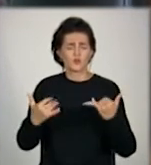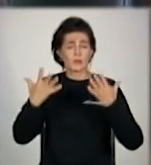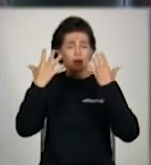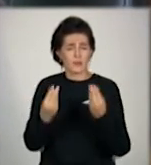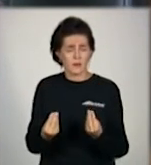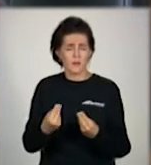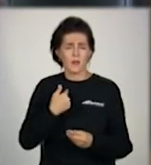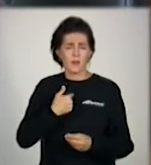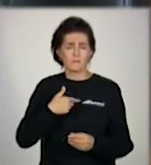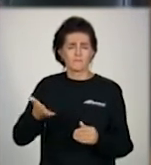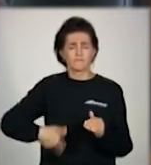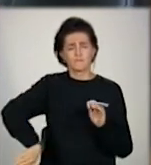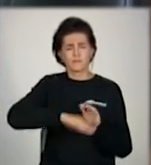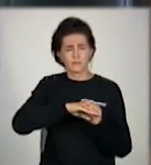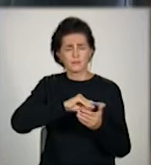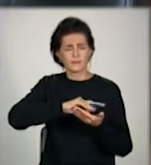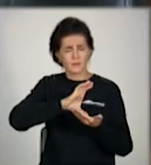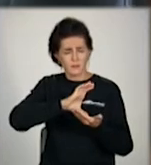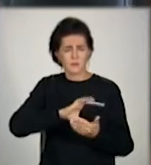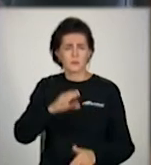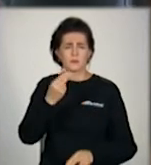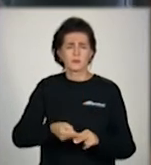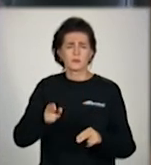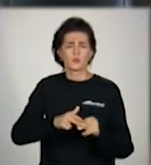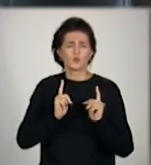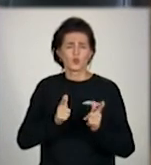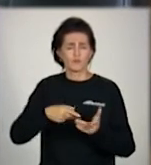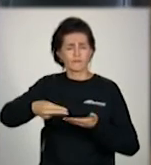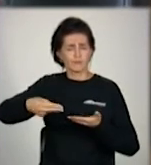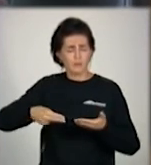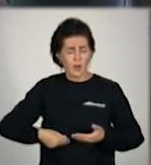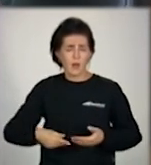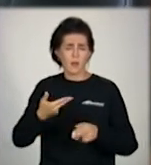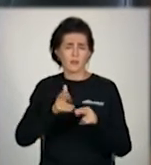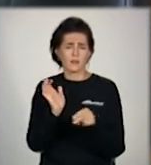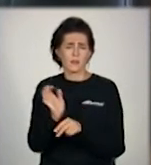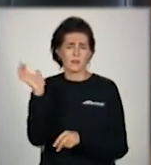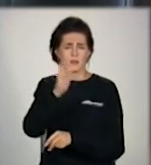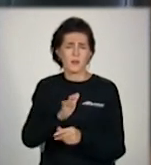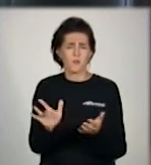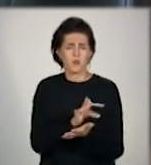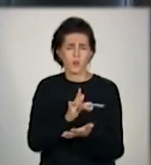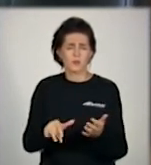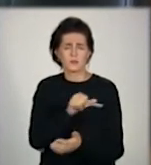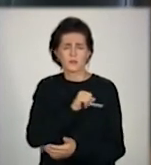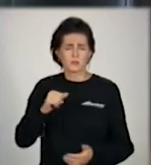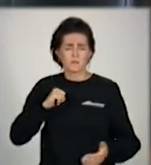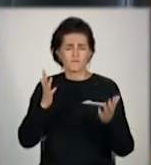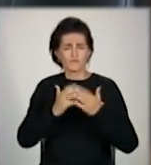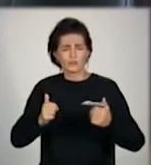погоджую і направляю в бухгалтерію. Все. Бухгалтерія